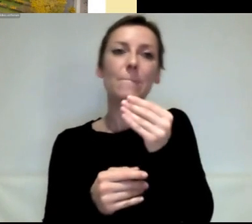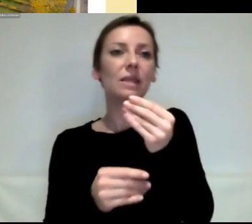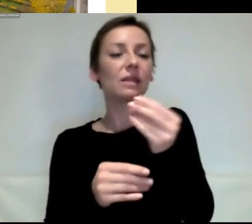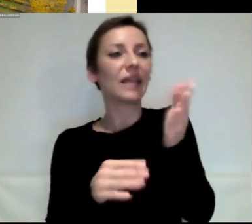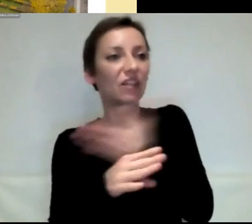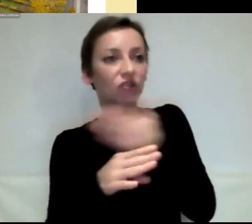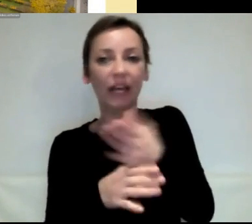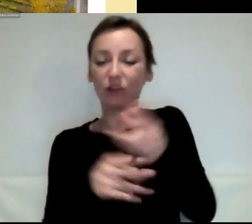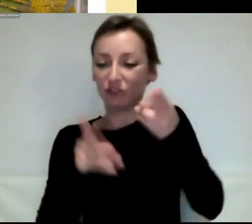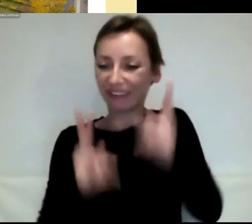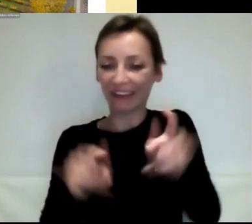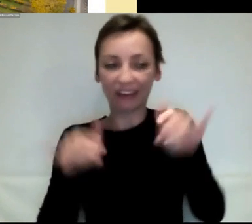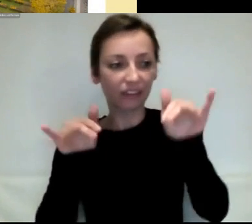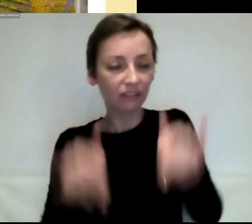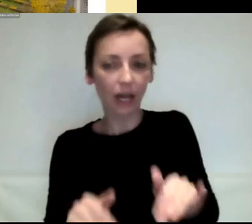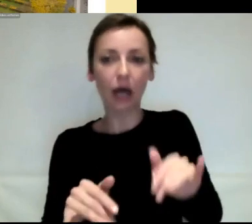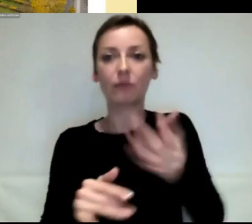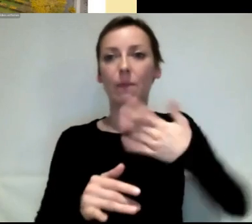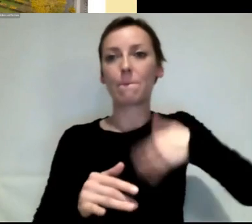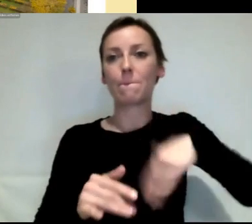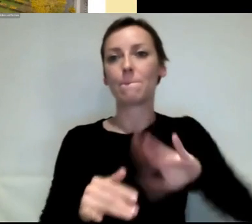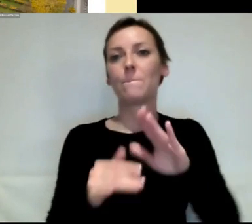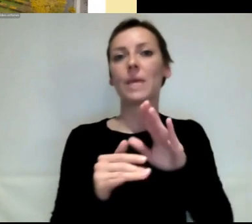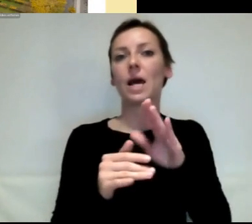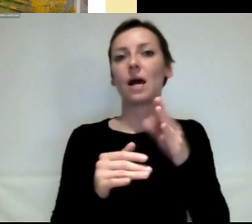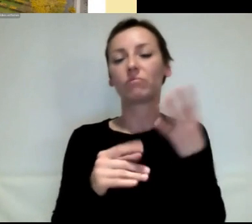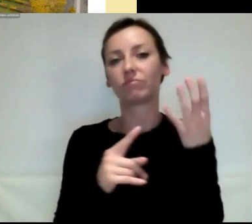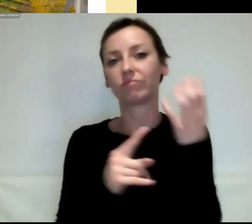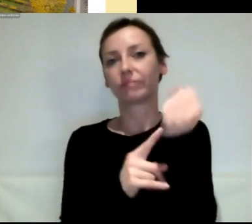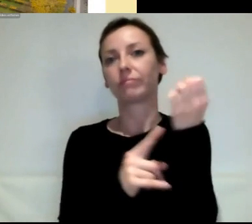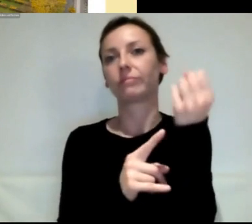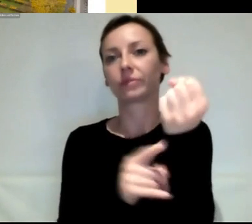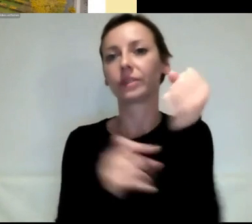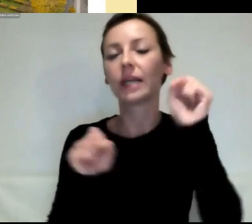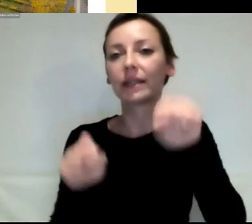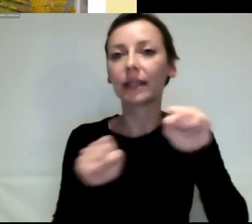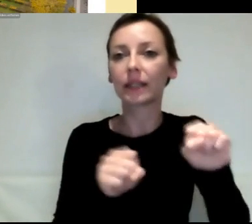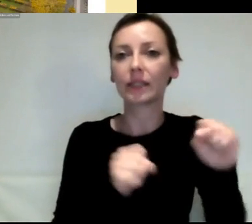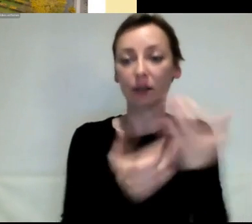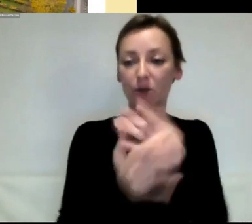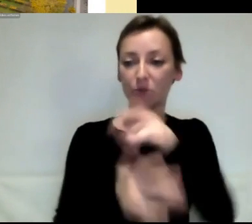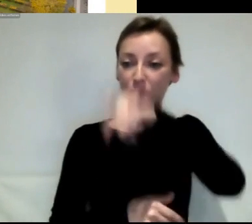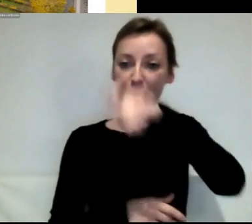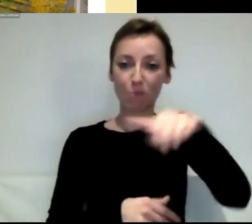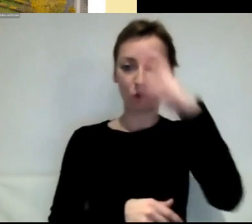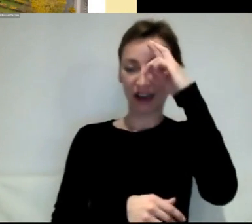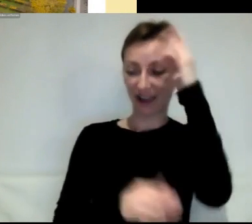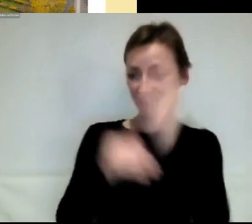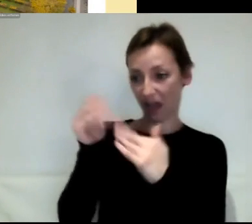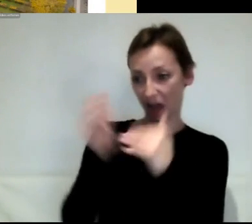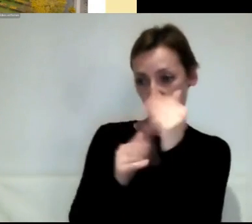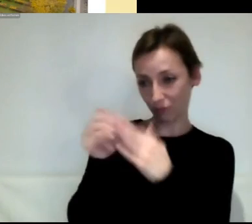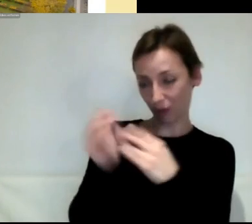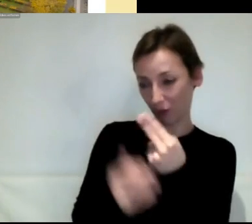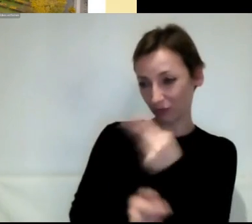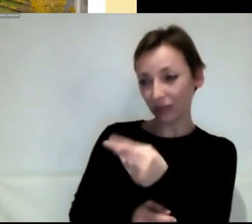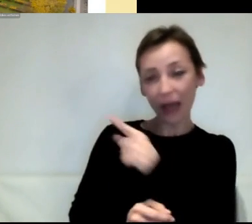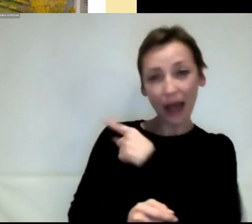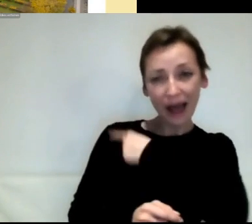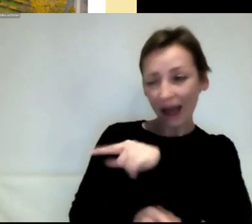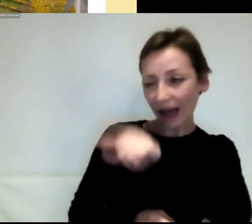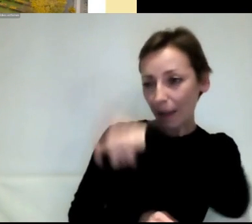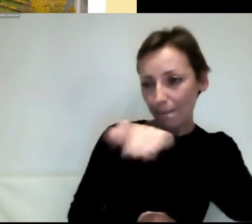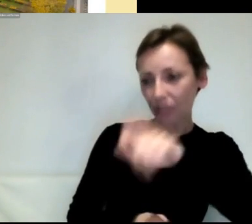mich, das gibt mir auch wirklich Hoffnung, weil wenn man sich BürgerInnenräte anschaut, wie sie aufgebaut sind, also dass alle Menschen teilnehmen, dass alle